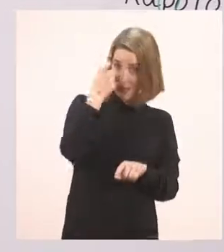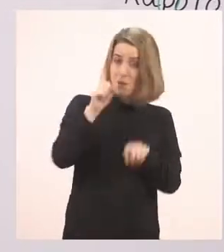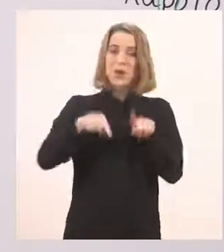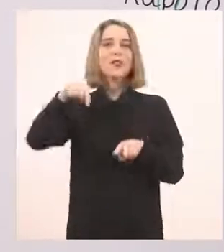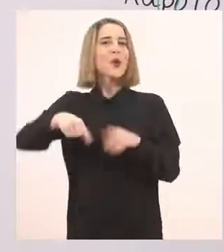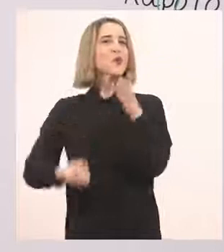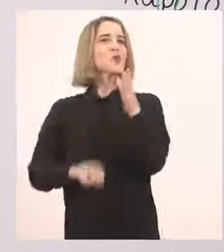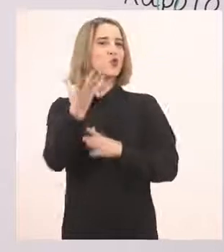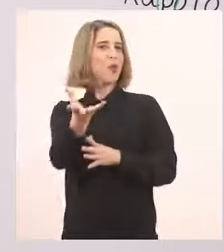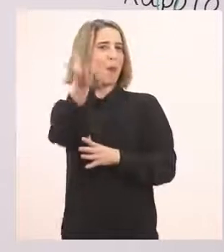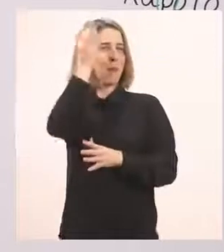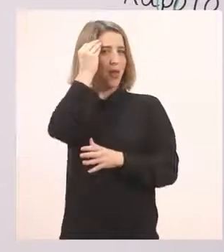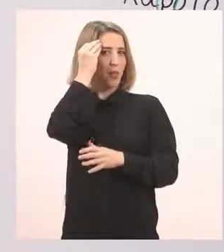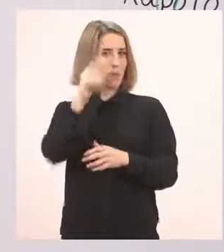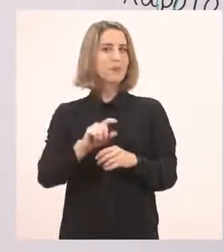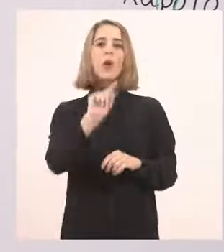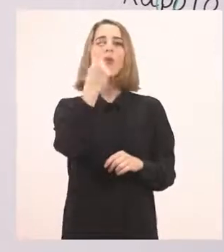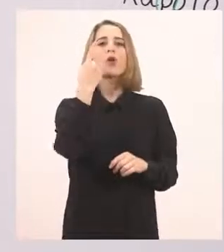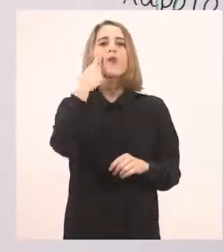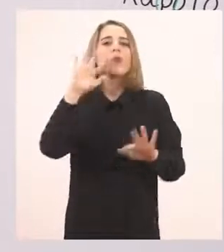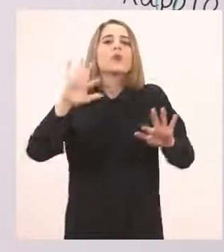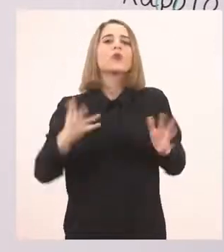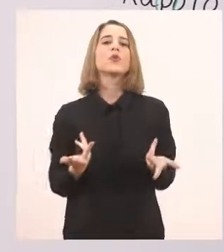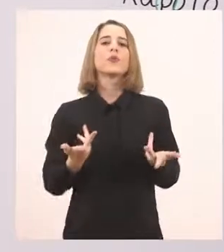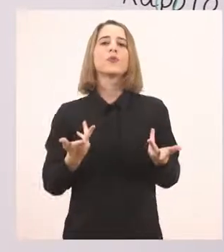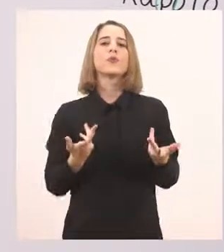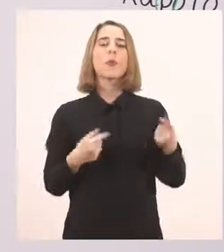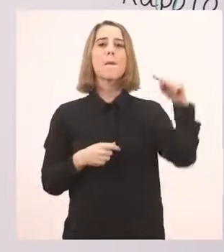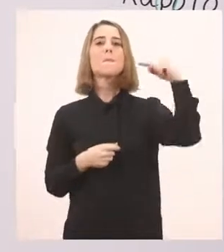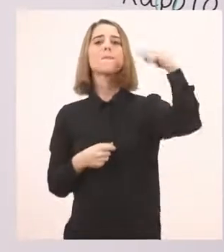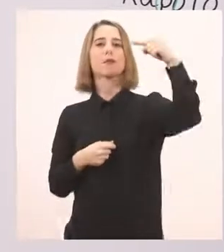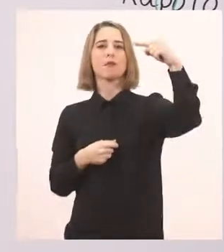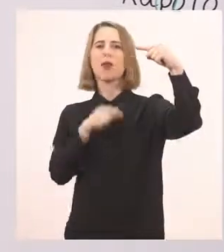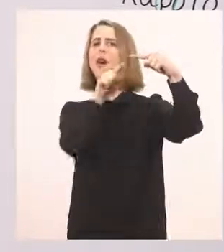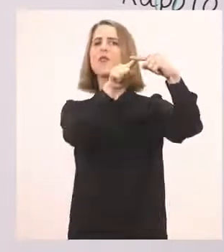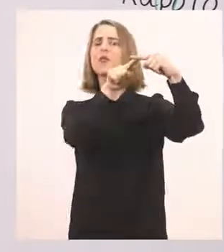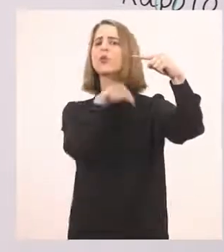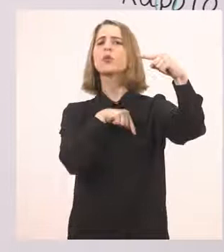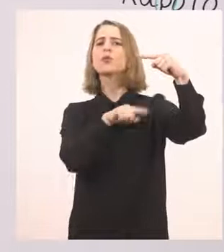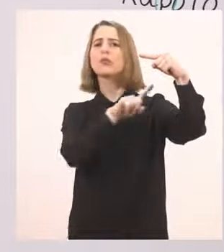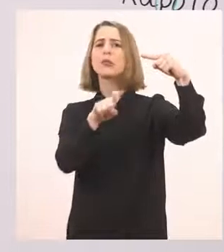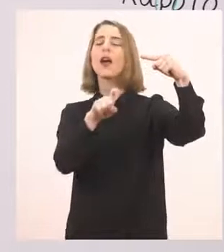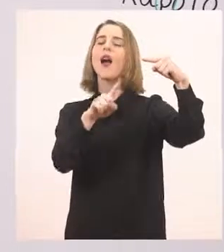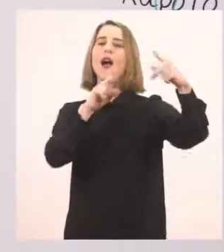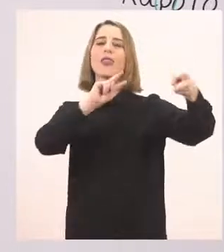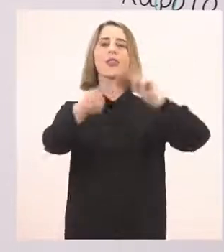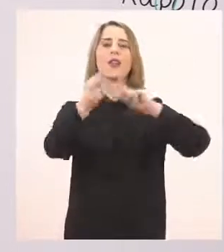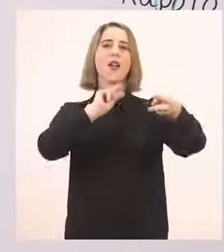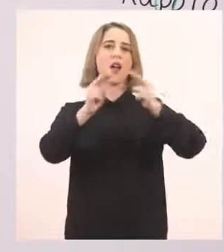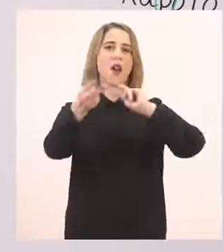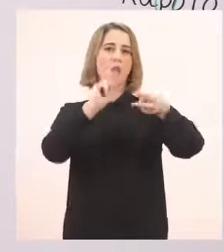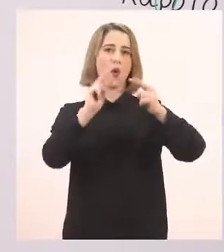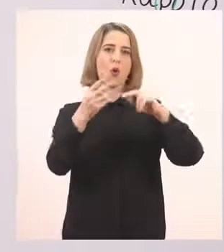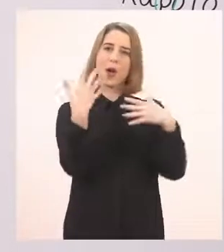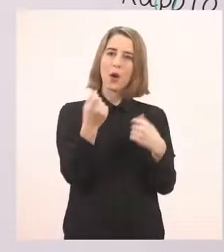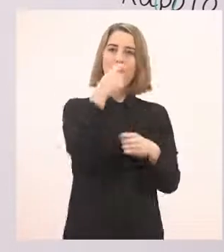πούμε τώρα. Λοιπόν, ποιο είναι το πρώτο σημαδάκι που συναντώ. Εδώ. Είναι η παύλα διαλόγου. Μία εδώ